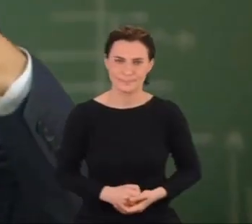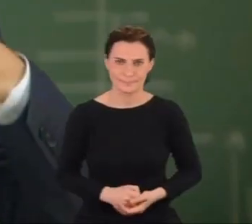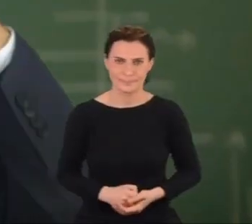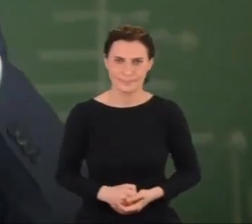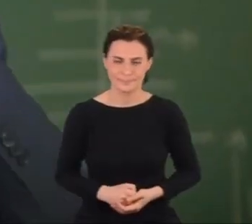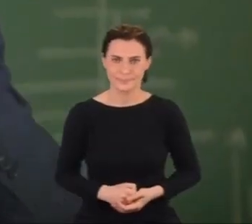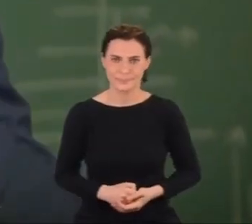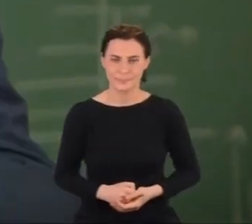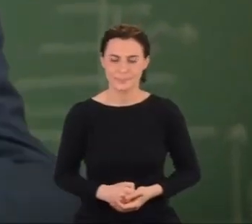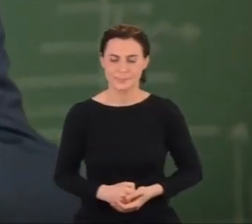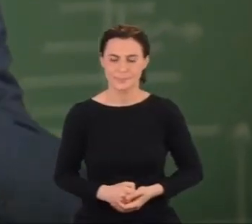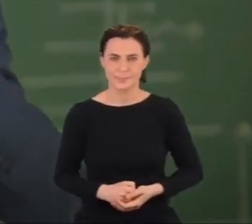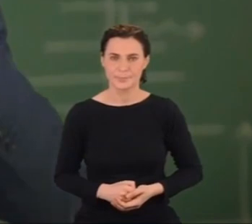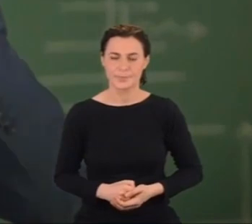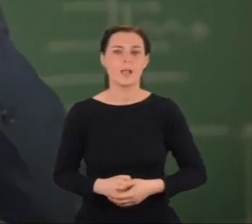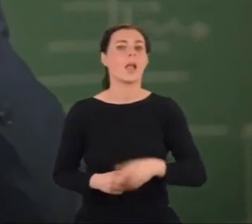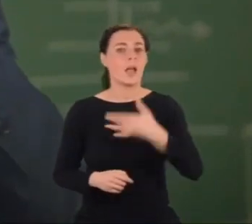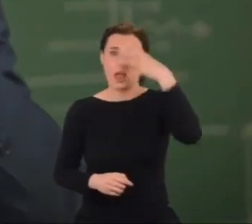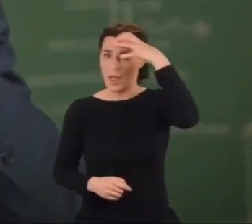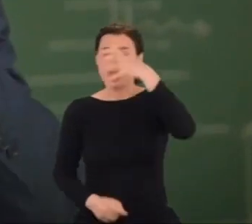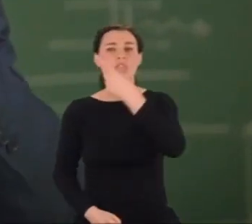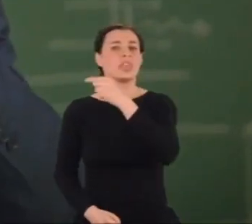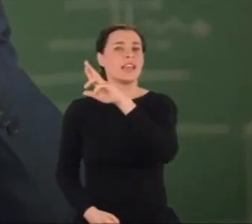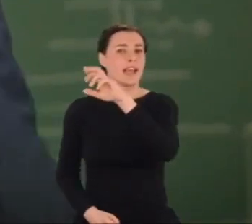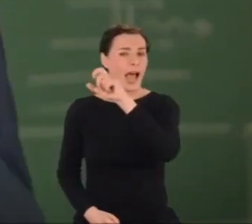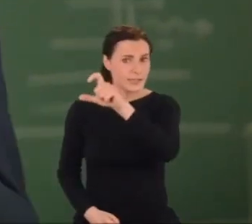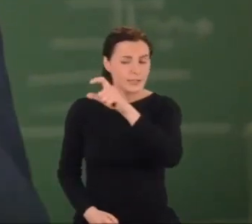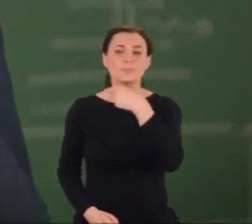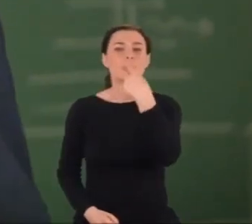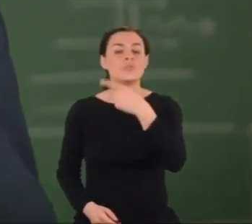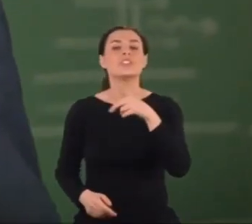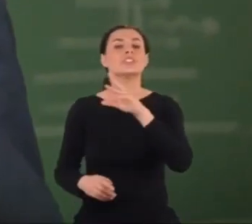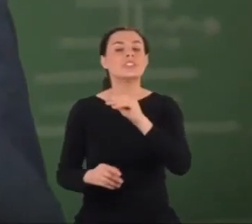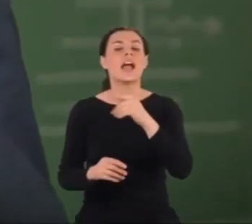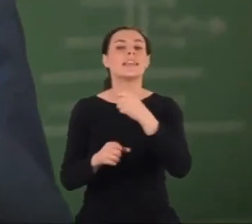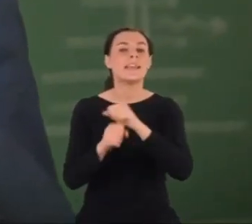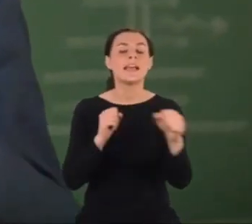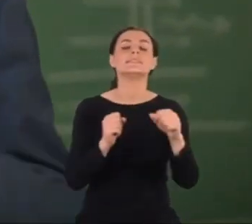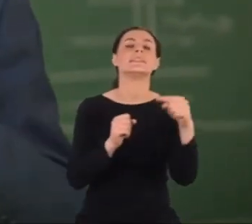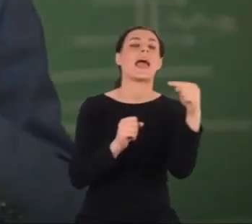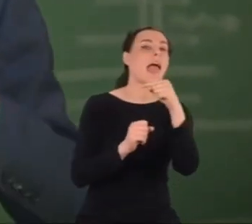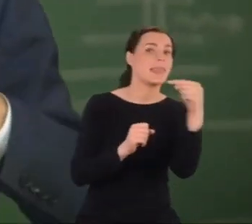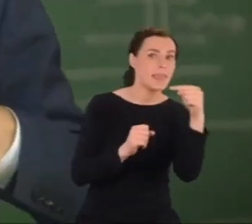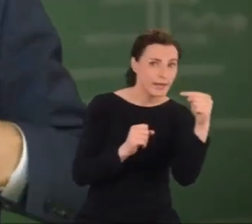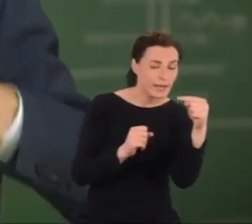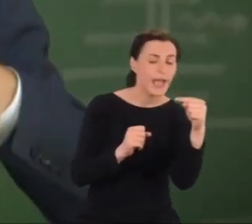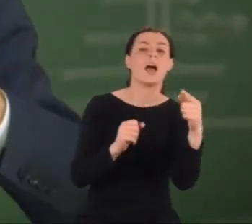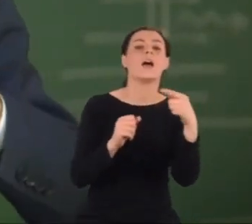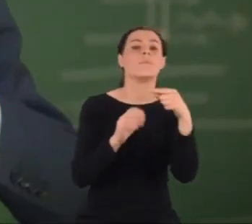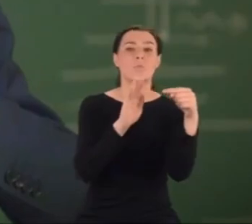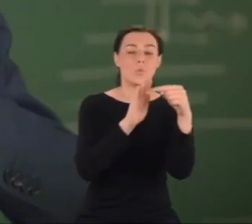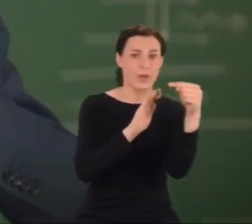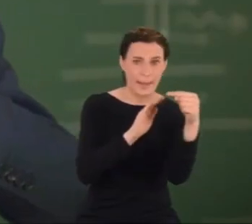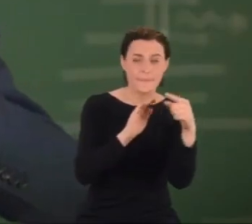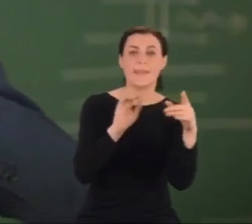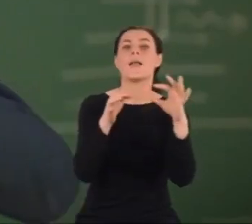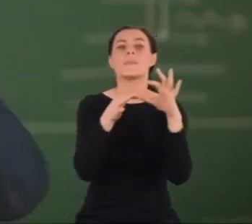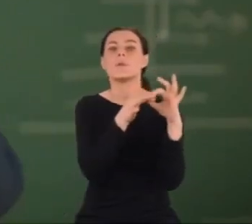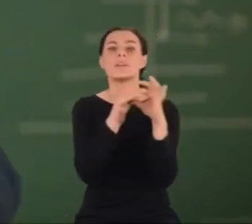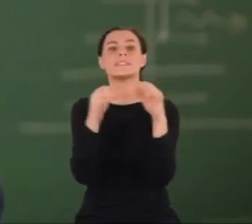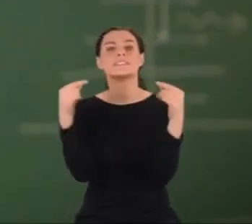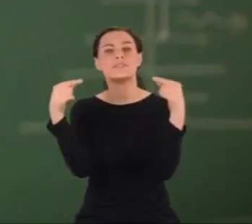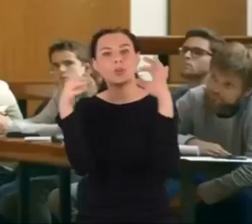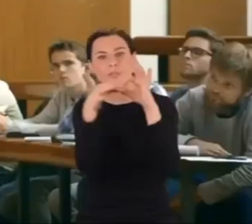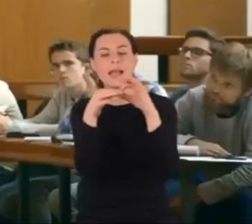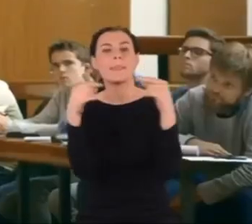Dirac uznał więc, że cząstka energii ujemnej stanowi ekwiwalent antycząsteczki masy